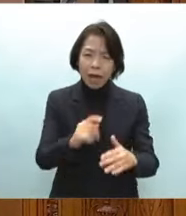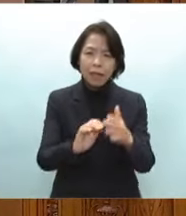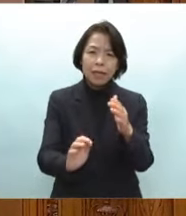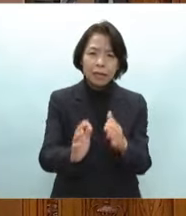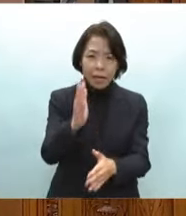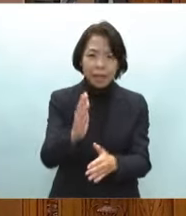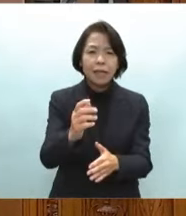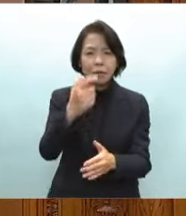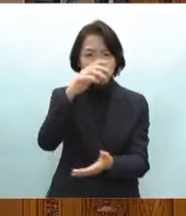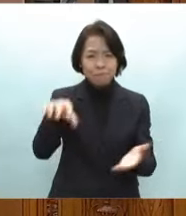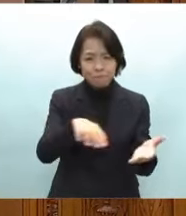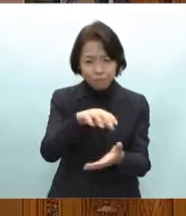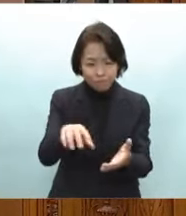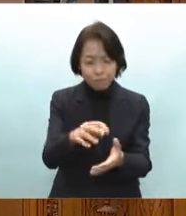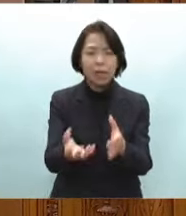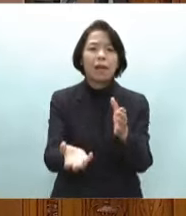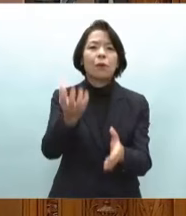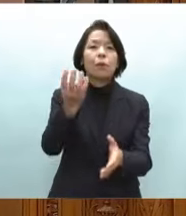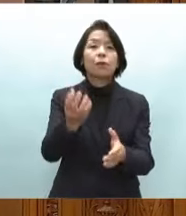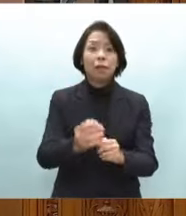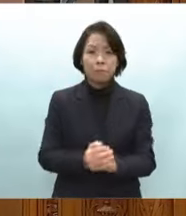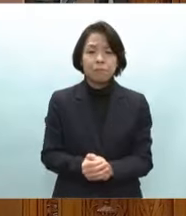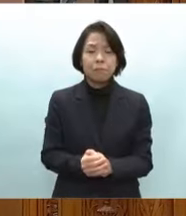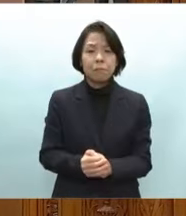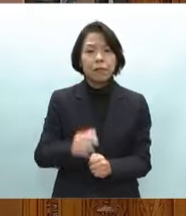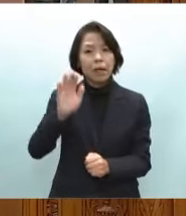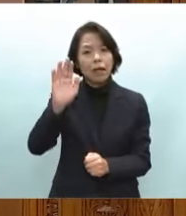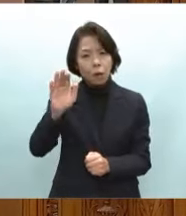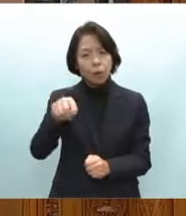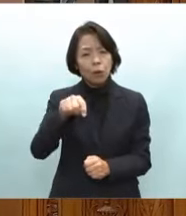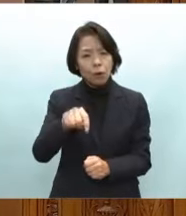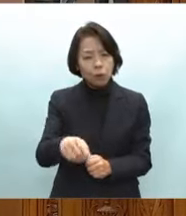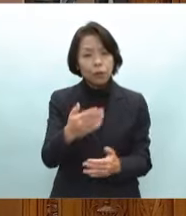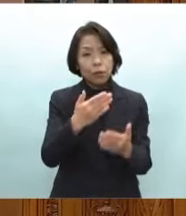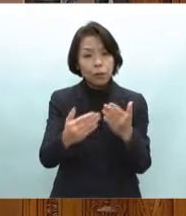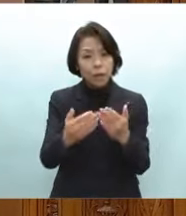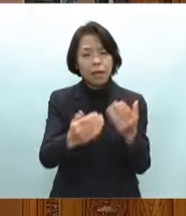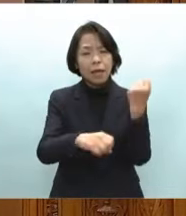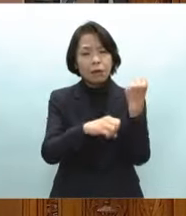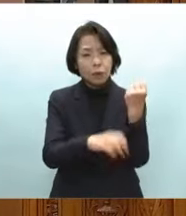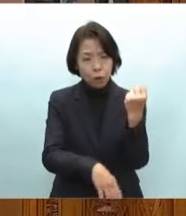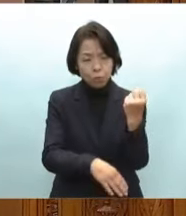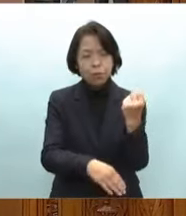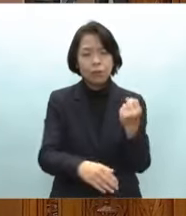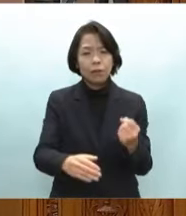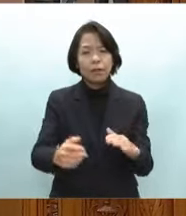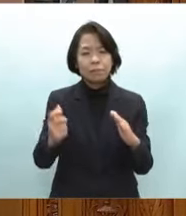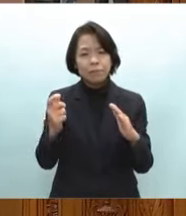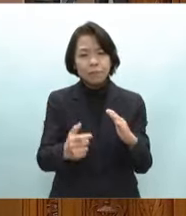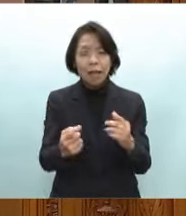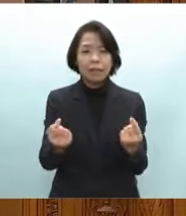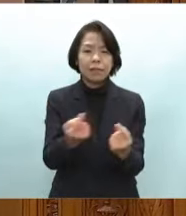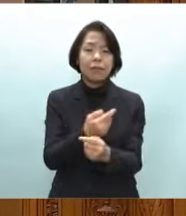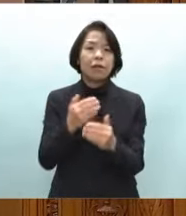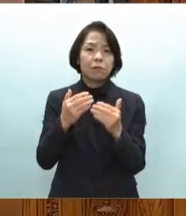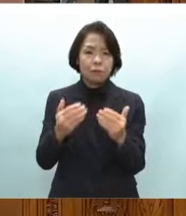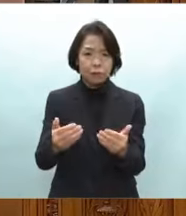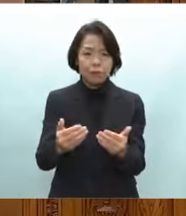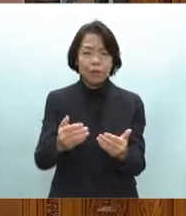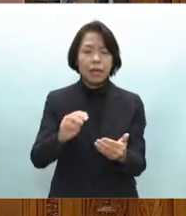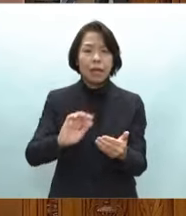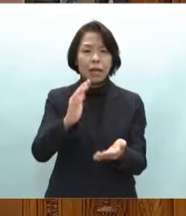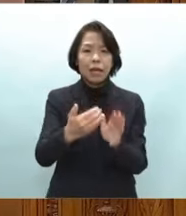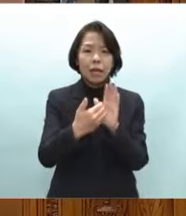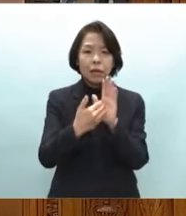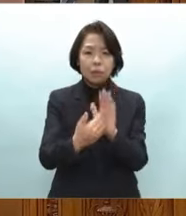の被害が顕著であり今後この教訓を踏まえ耐震化の促進防災化の向上